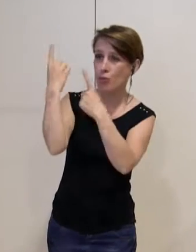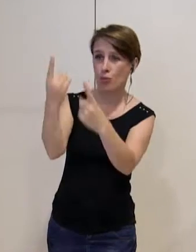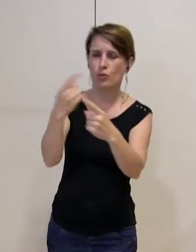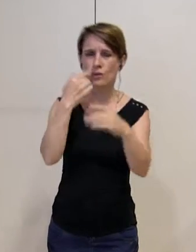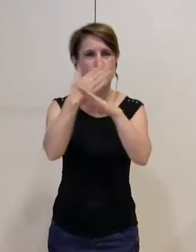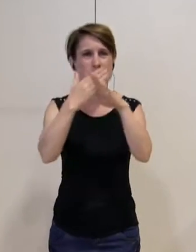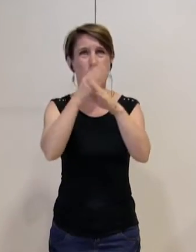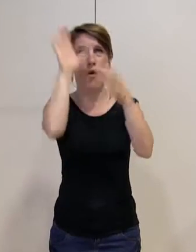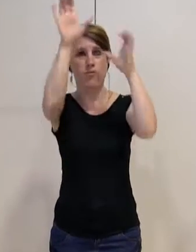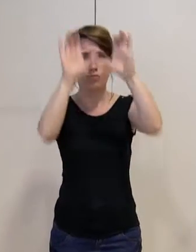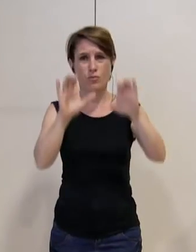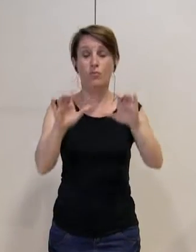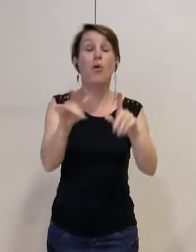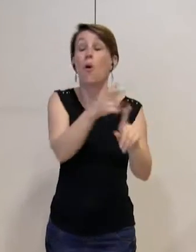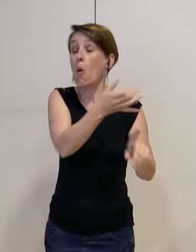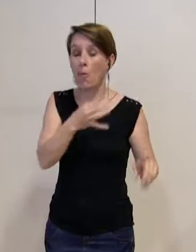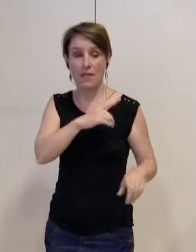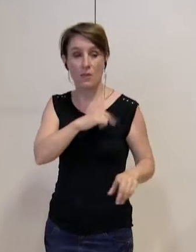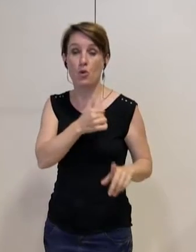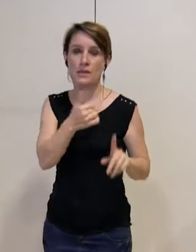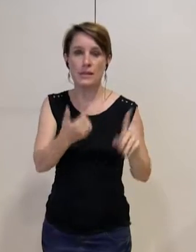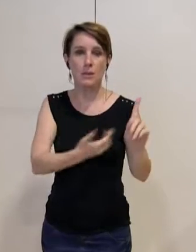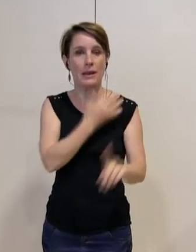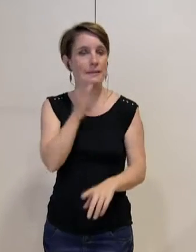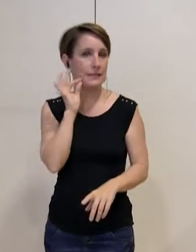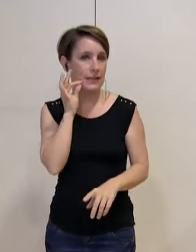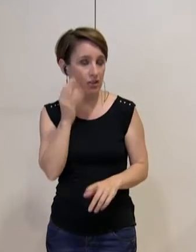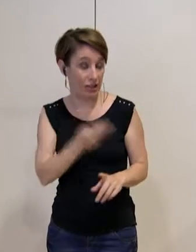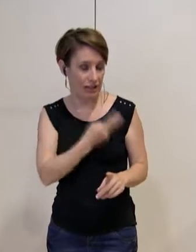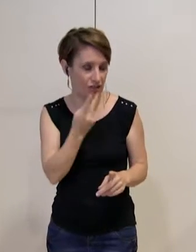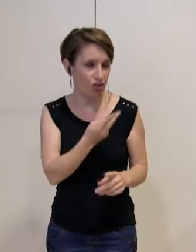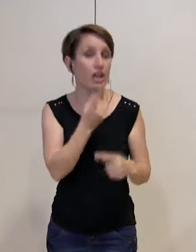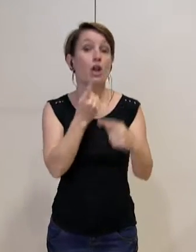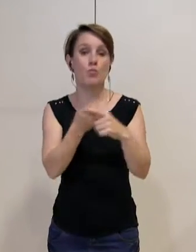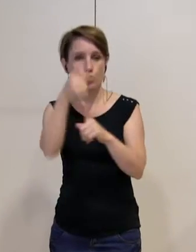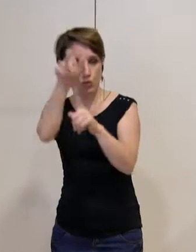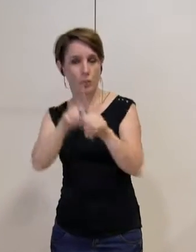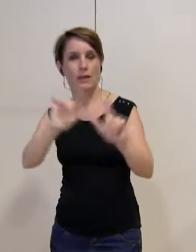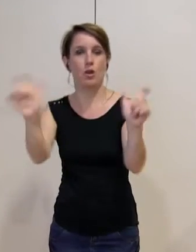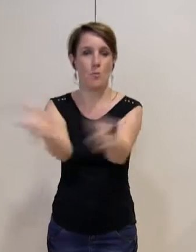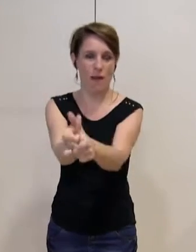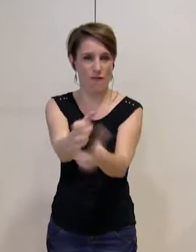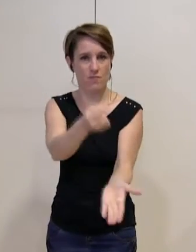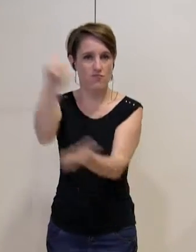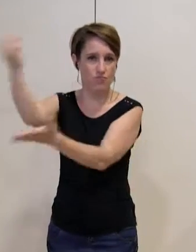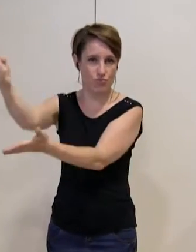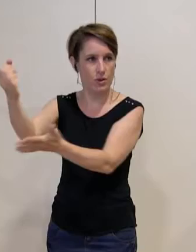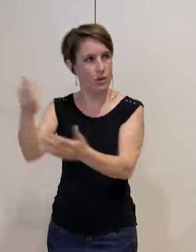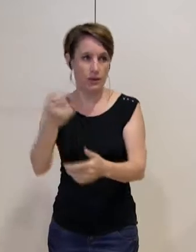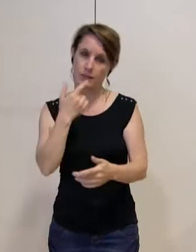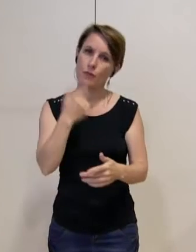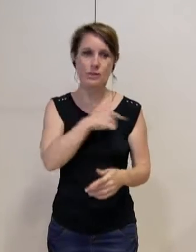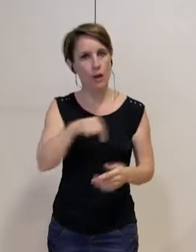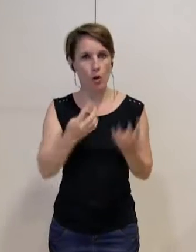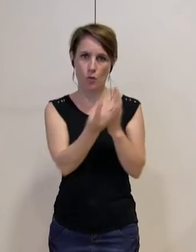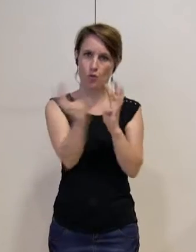municipal qui a été légèrement blessé. On me parle aussi d'au moins une interpellation. Nous sommes amenés à délibérer dans un contexte qui est quand même très particulier,